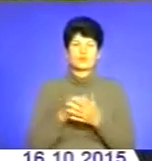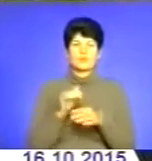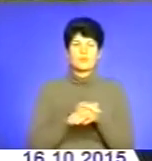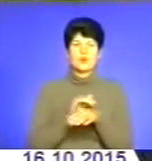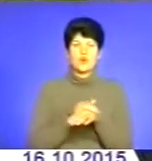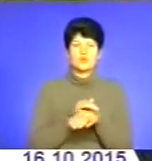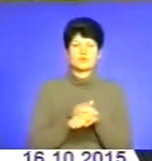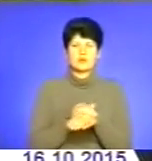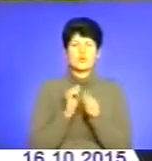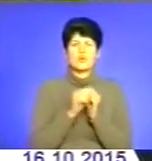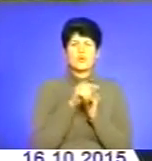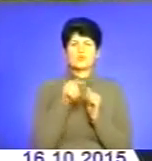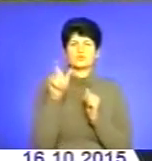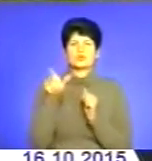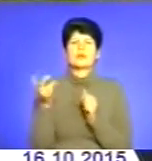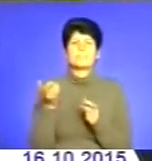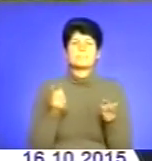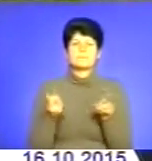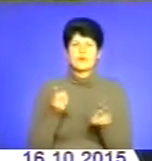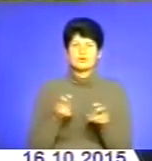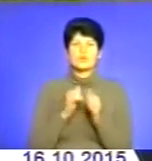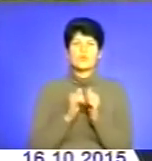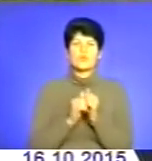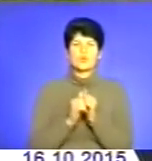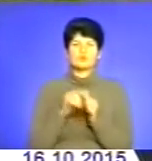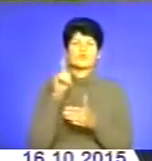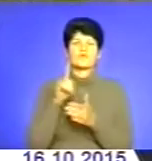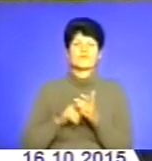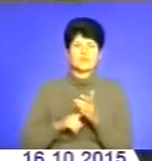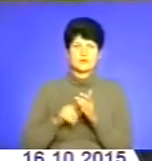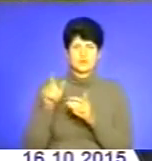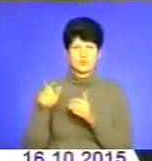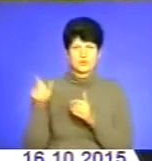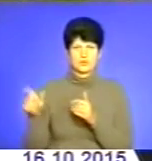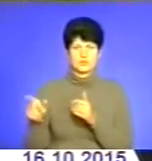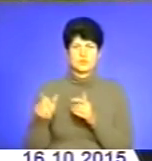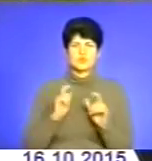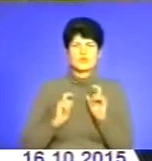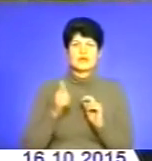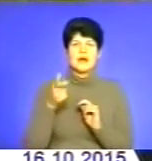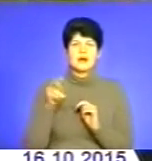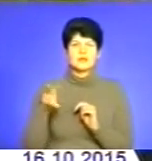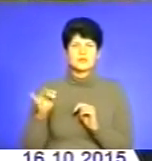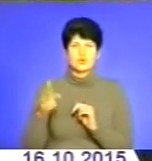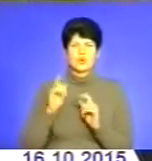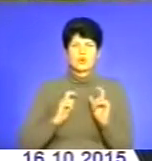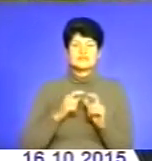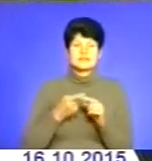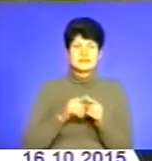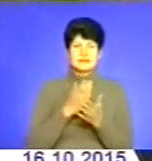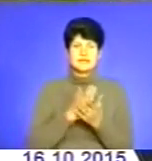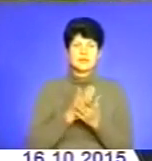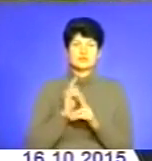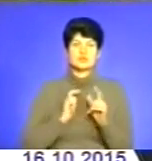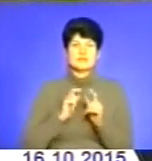чергу, кожну людину, яка сюди приходить, а також кожного вірного, кожного студента Галицького коледжу, тому що знаємо, що це також є студентський